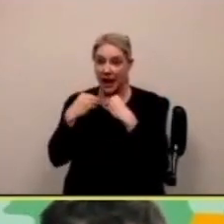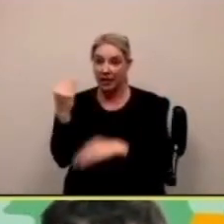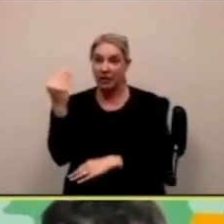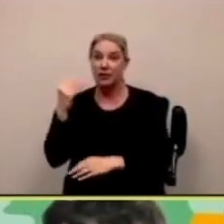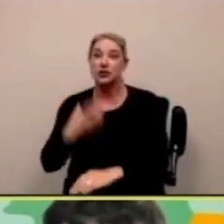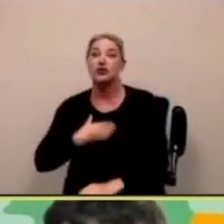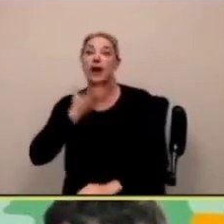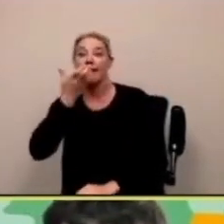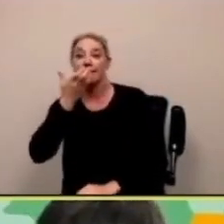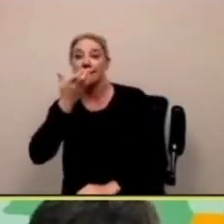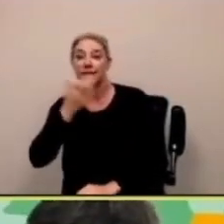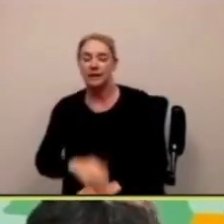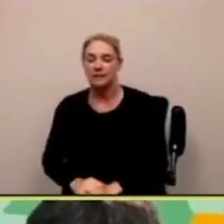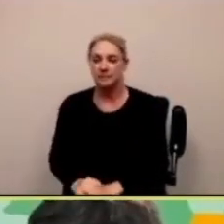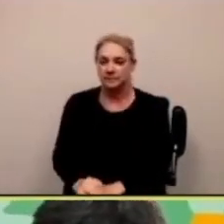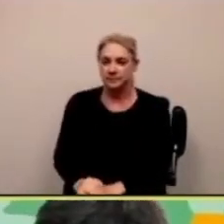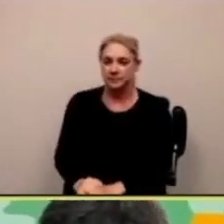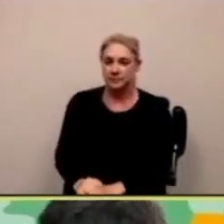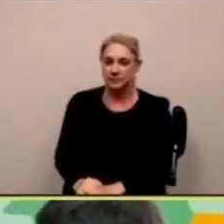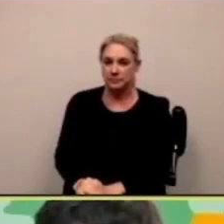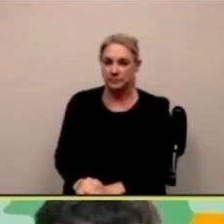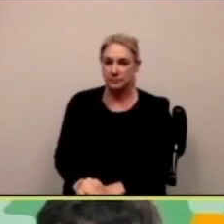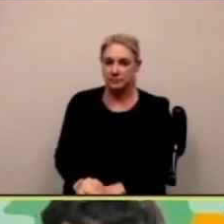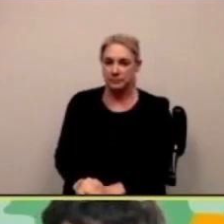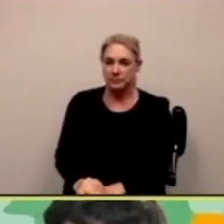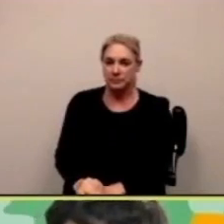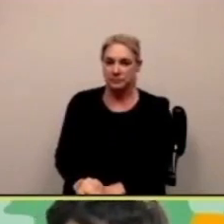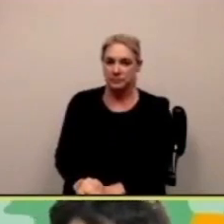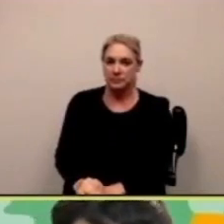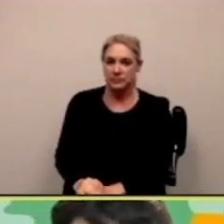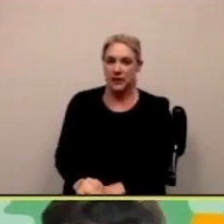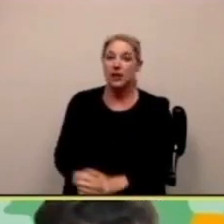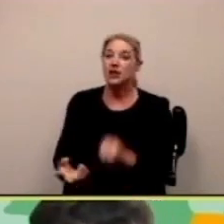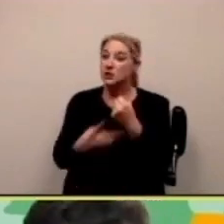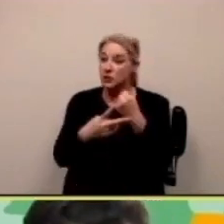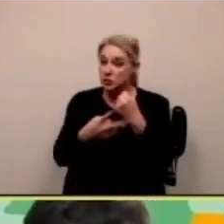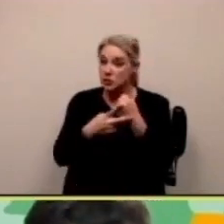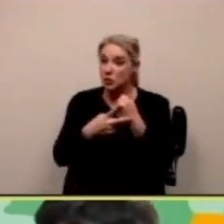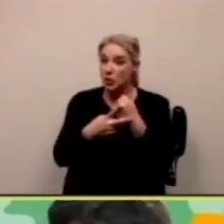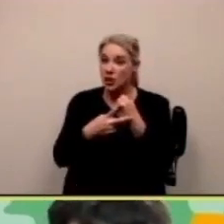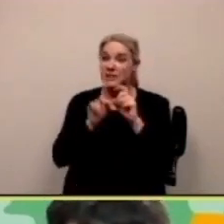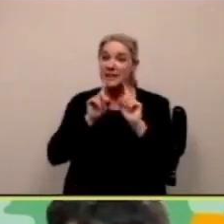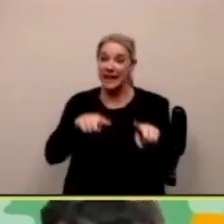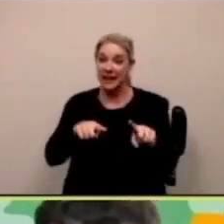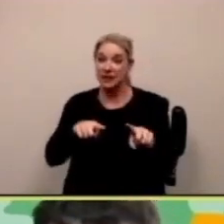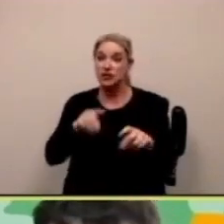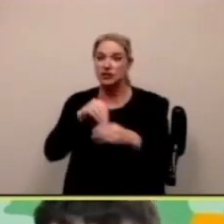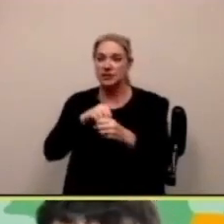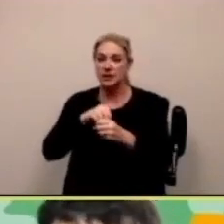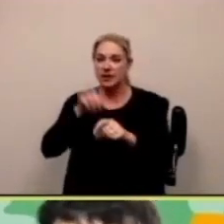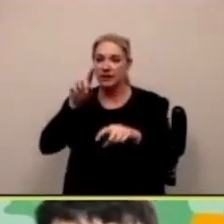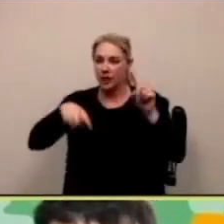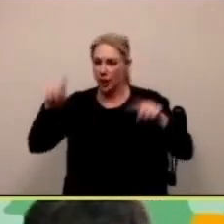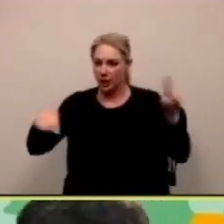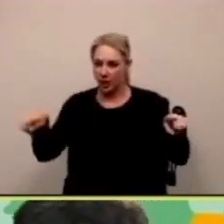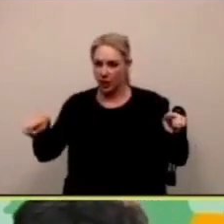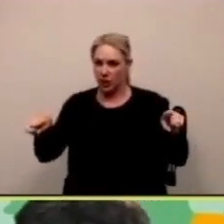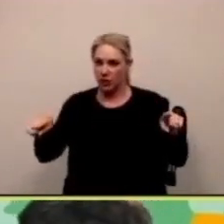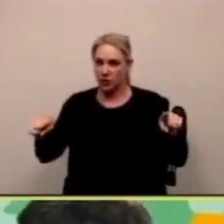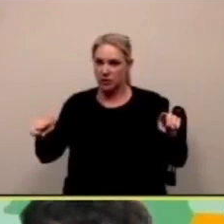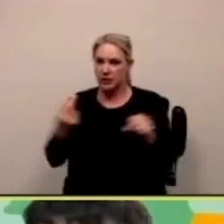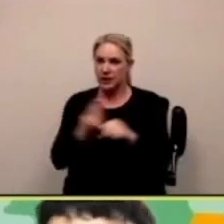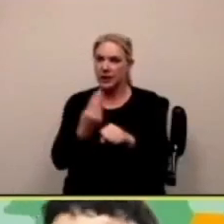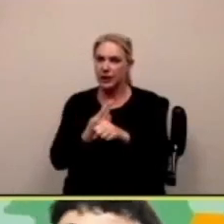e vediamo che possiamo fare una una storia sorprendente come il panino si è mangiata la giraffa